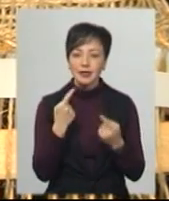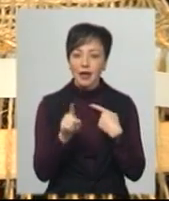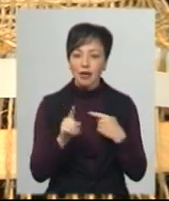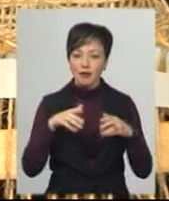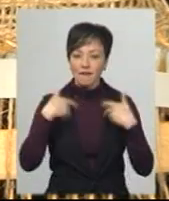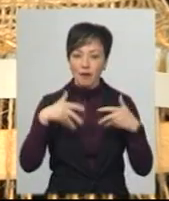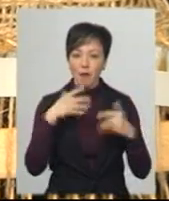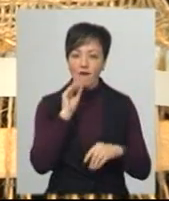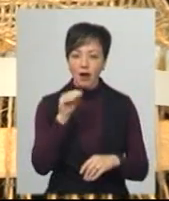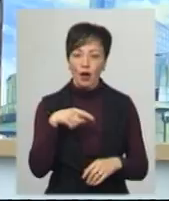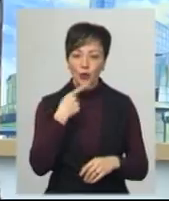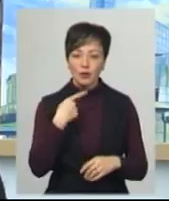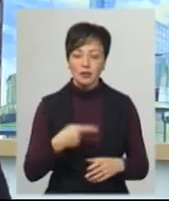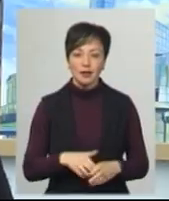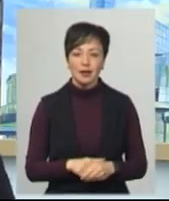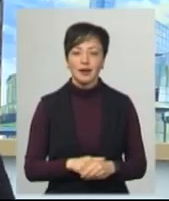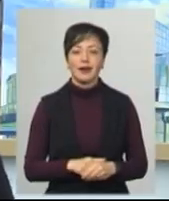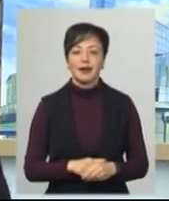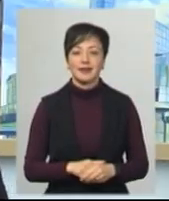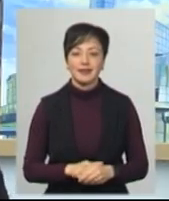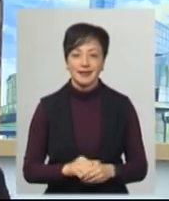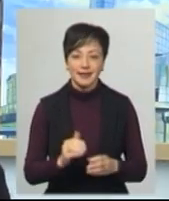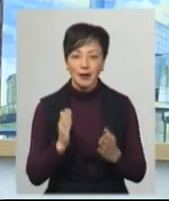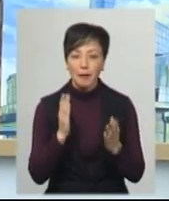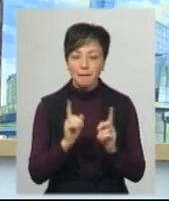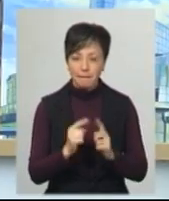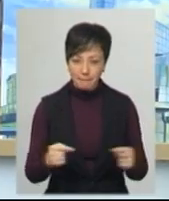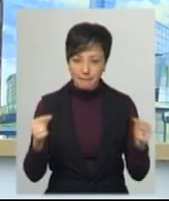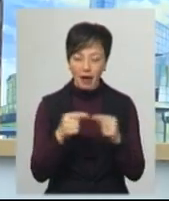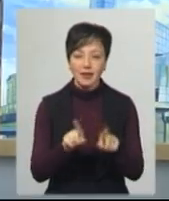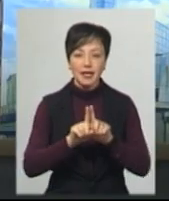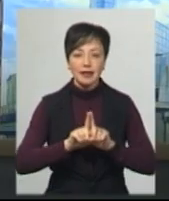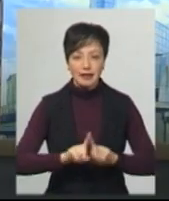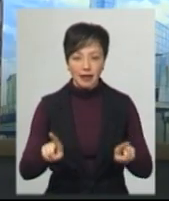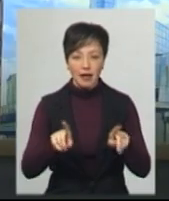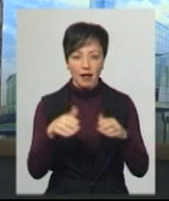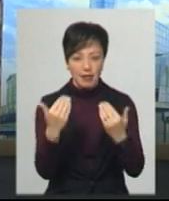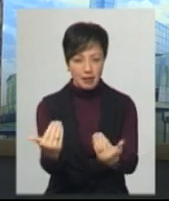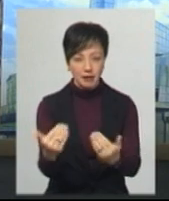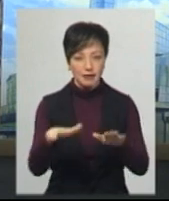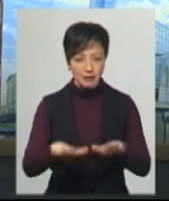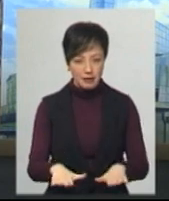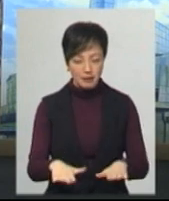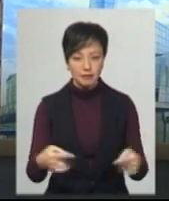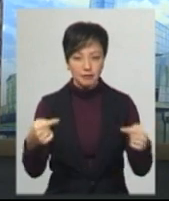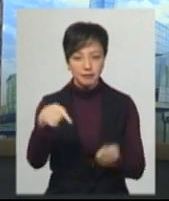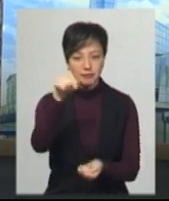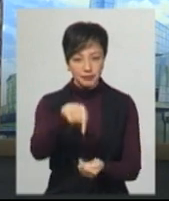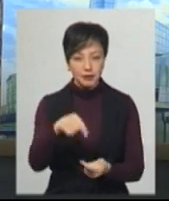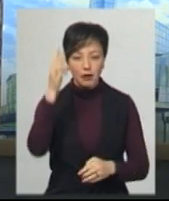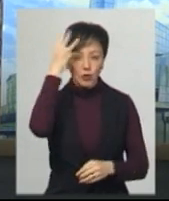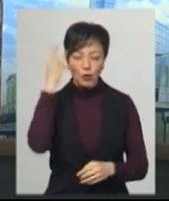вимовляються, каже Вікторія Попонова. Певні діалектизми, котрі придамані саме подільській